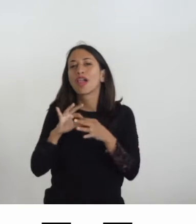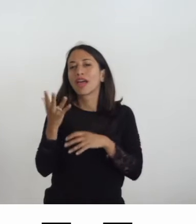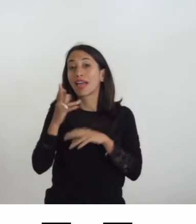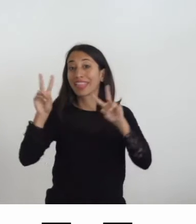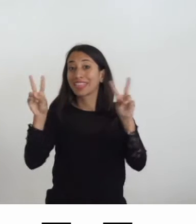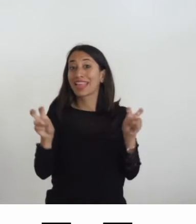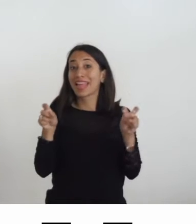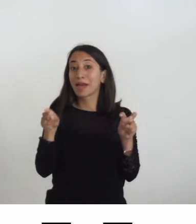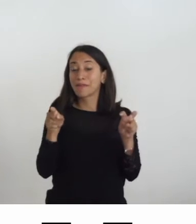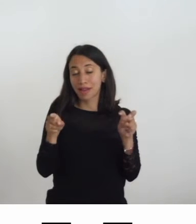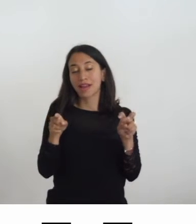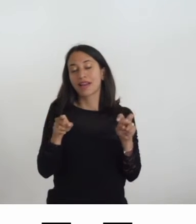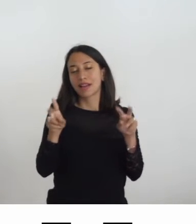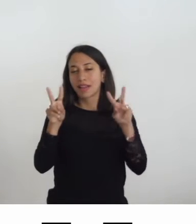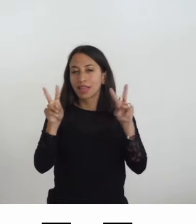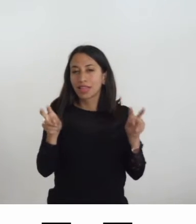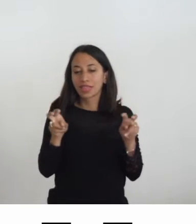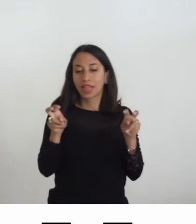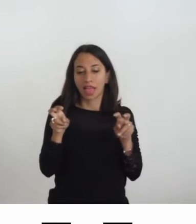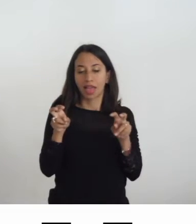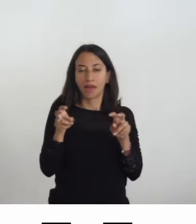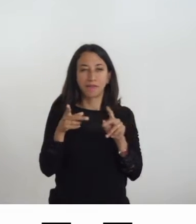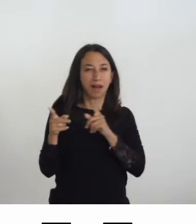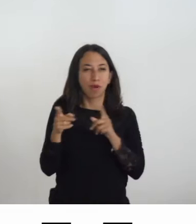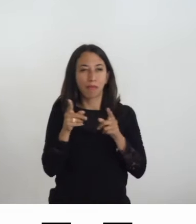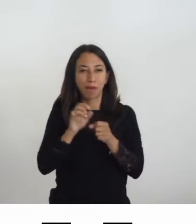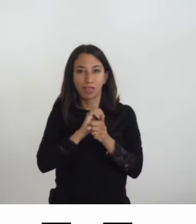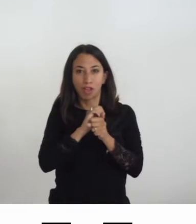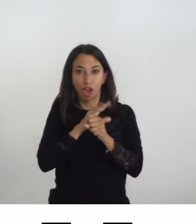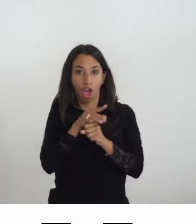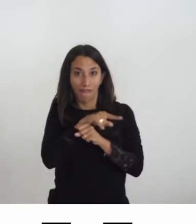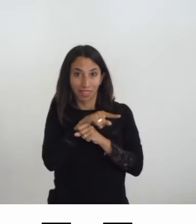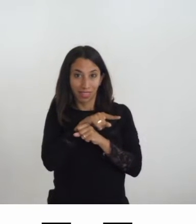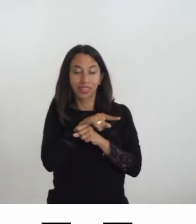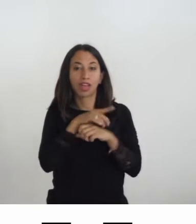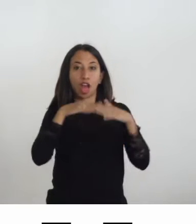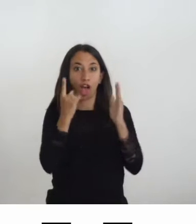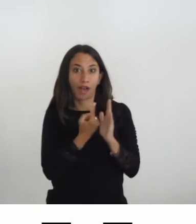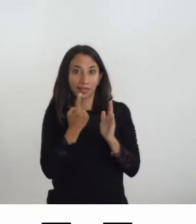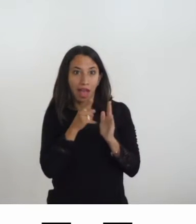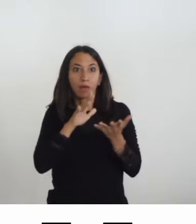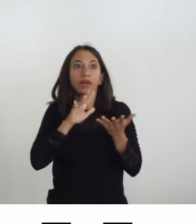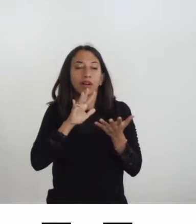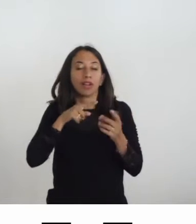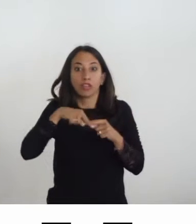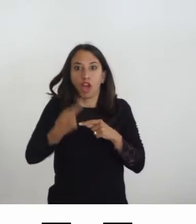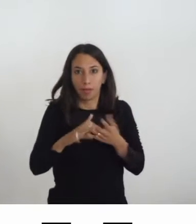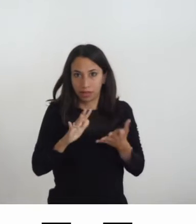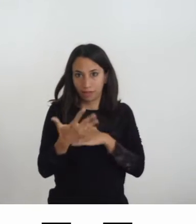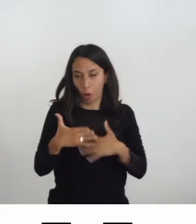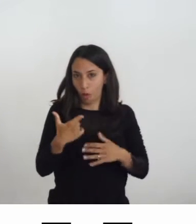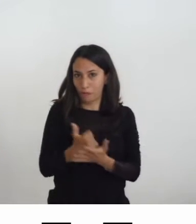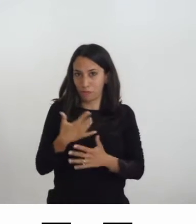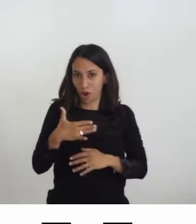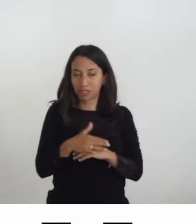soprattutto dopo il lockdown, ma non solo, è diventato sempre più importante e cioè come possiamo declinare